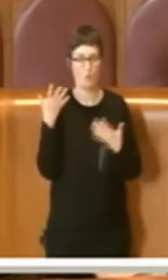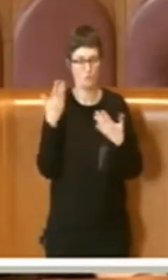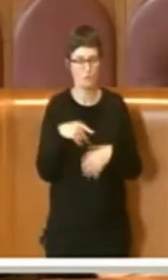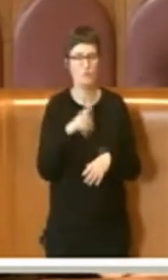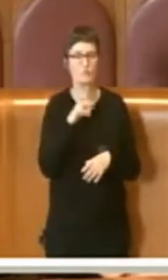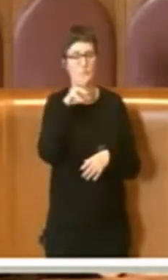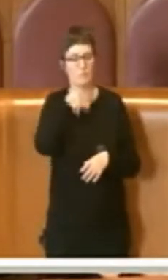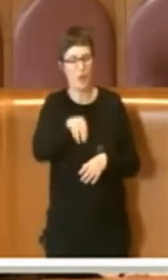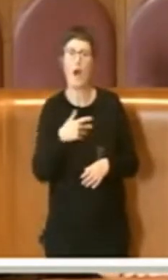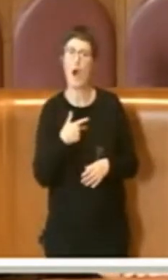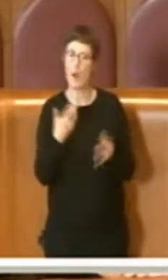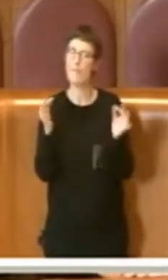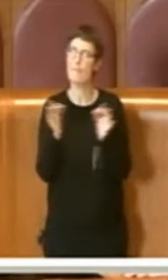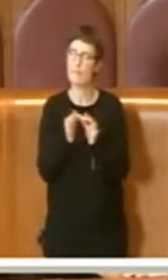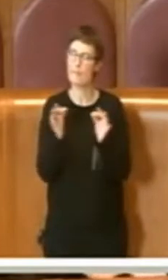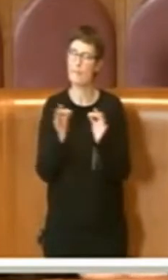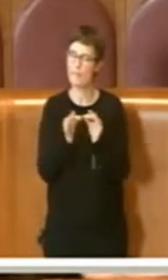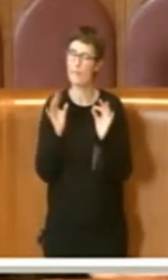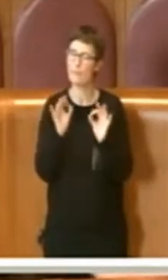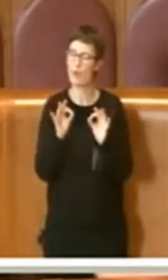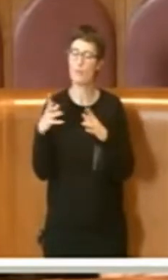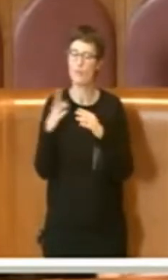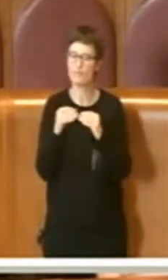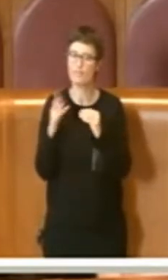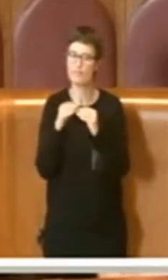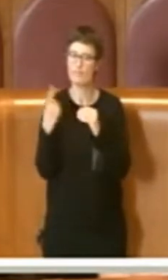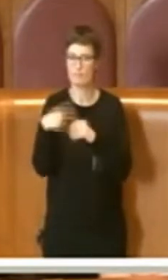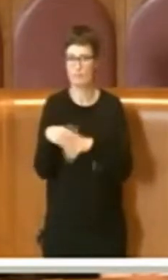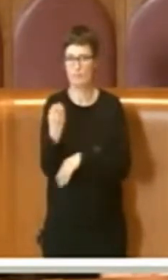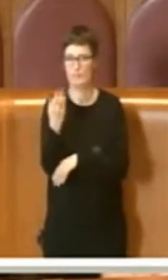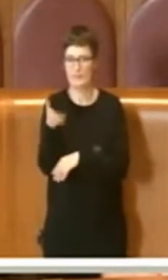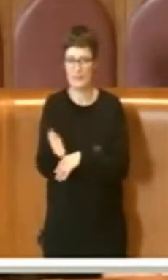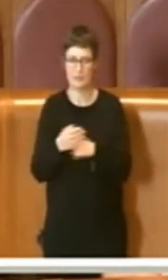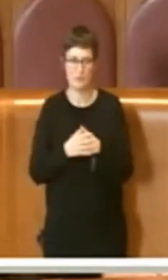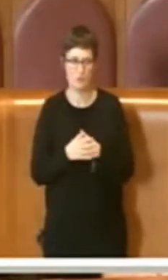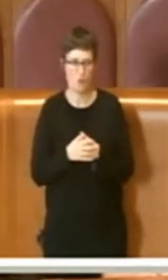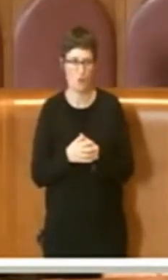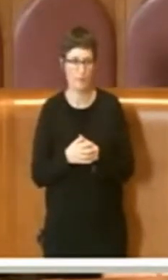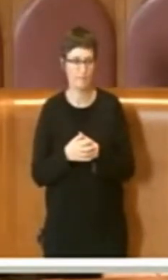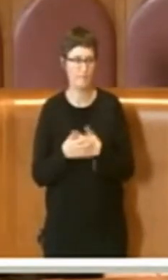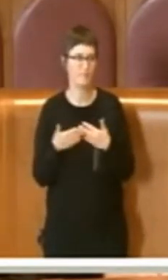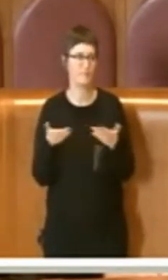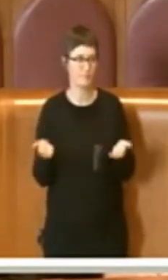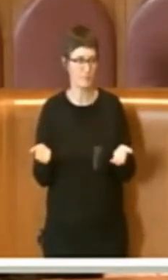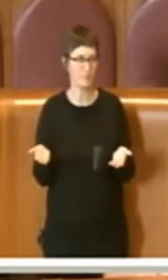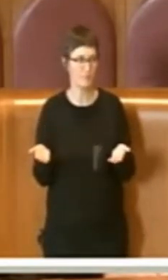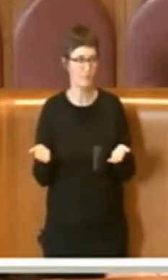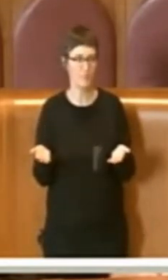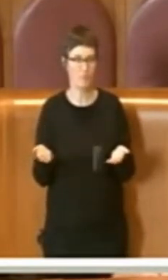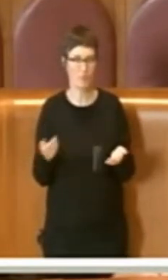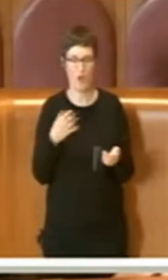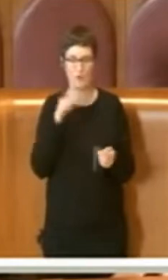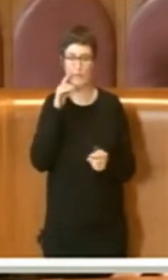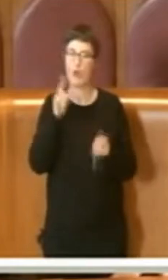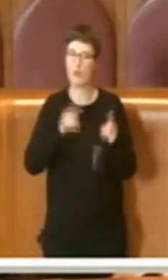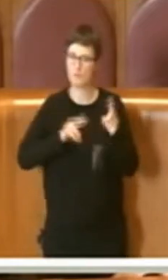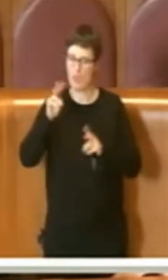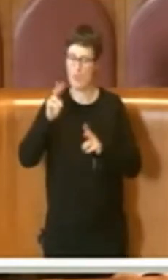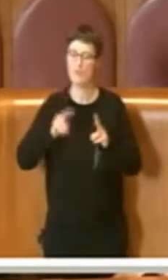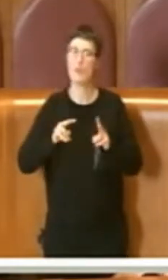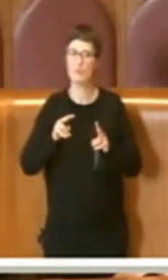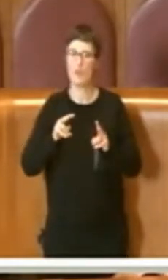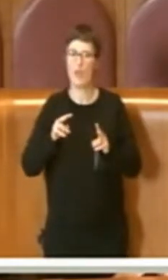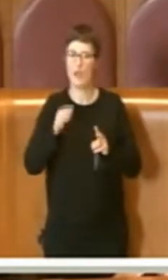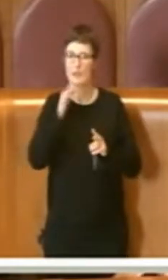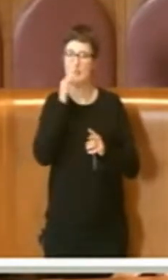di quest'opera. Quindi, di fatto, ci siamo accertati, oltre che della fattibilità, quindi,